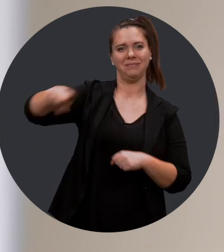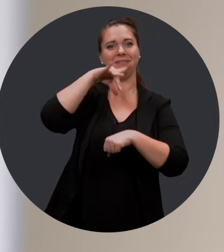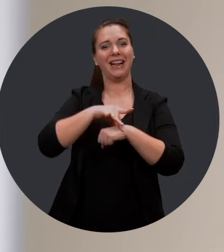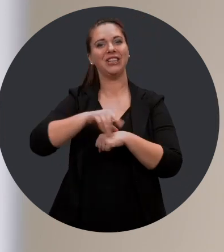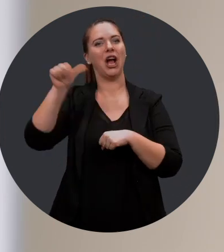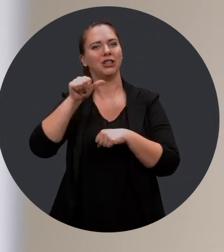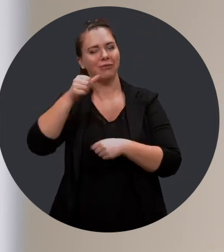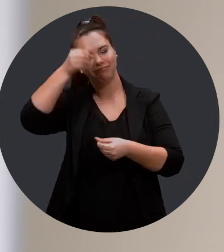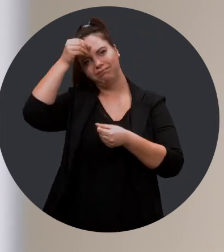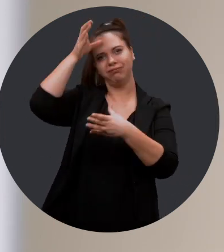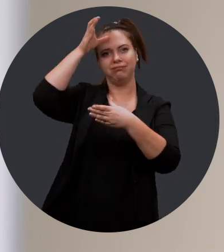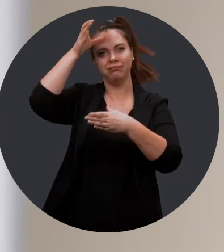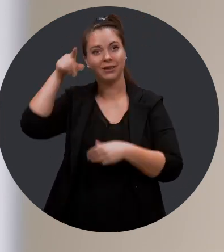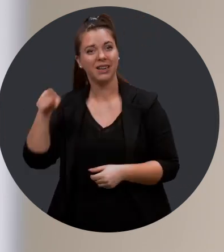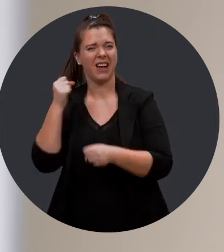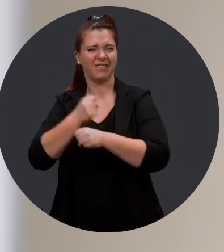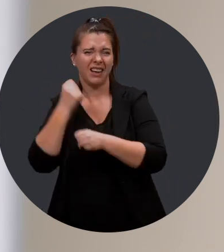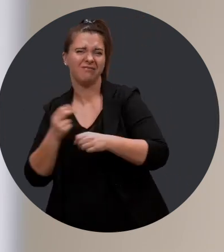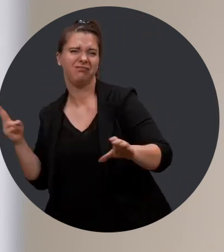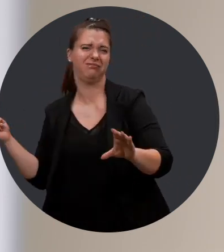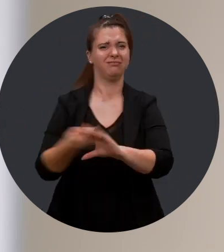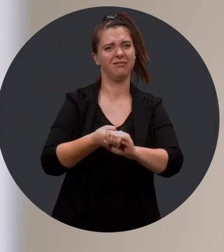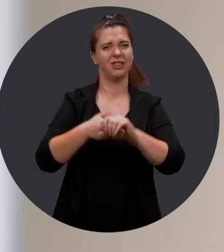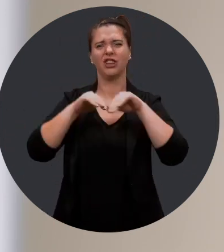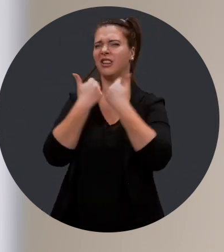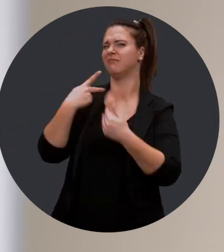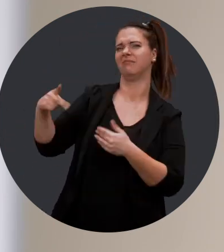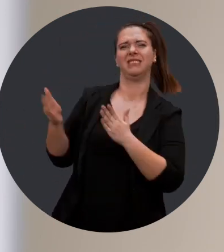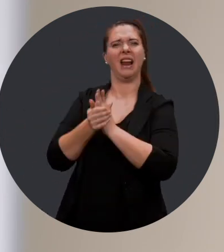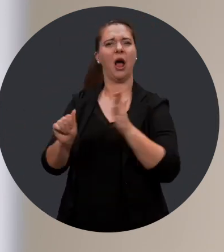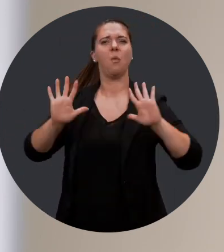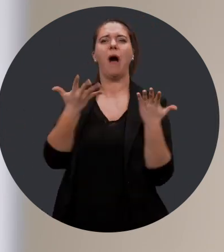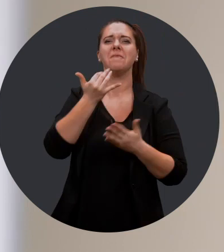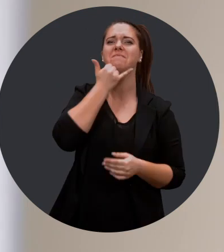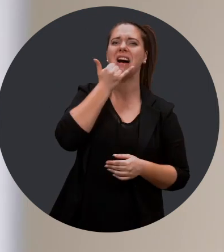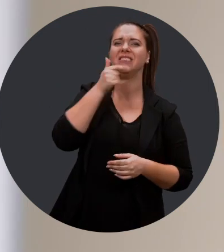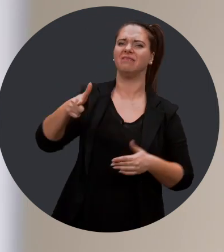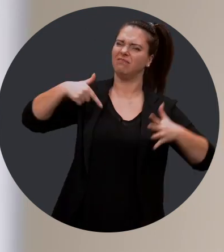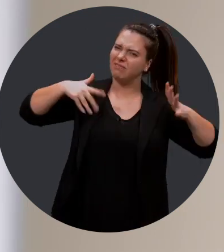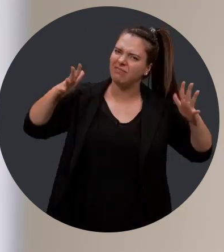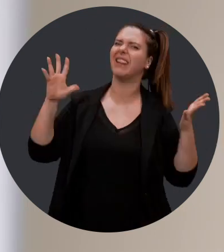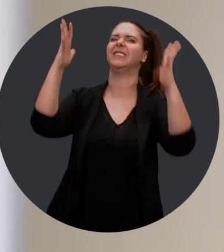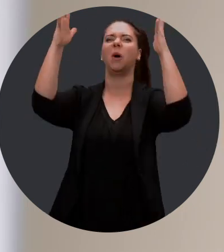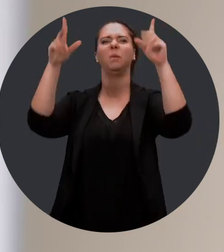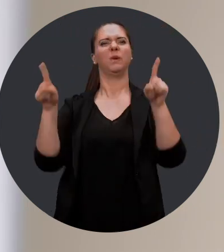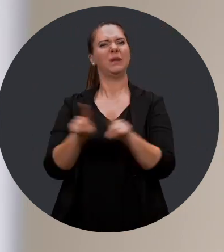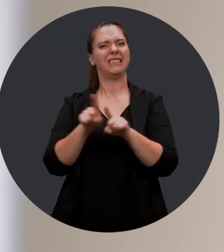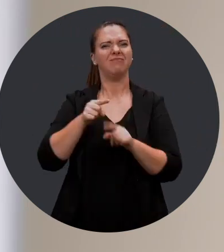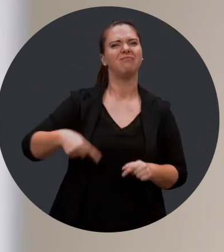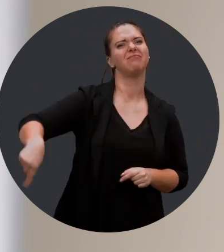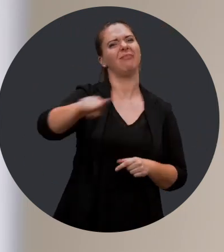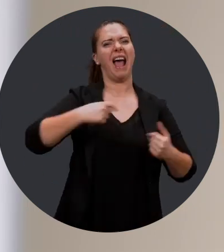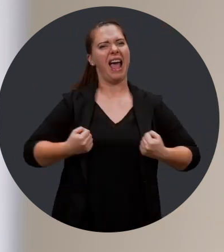dans un marché du travail qui fait place à tous les talents et à toutes les compétences. Je vous félicite également pour les